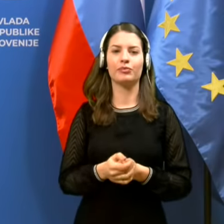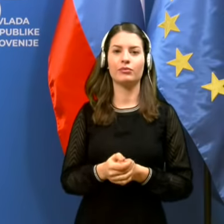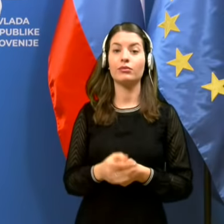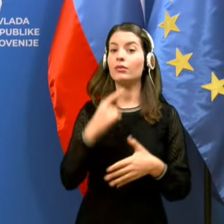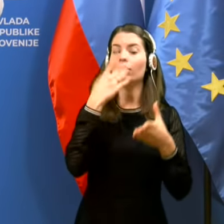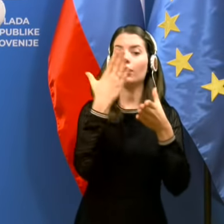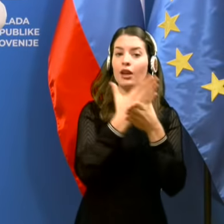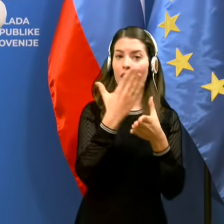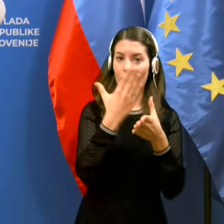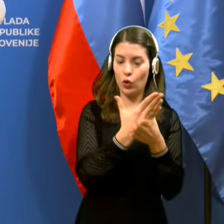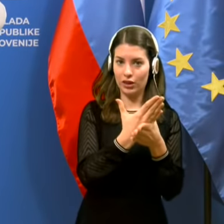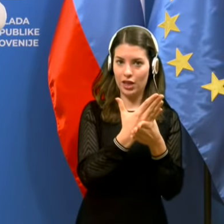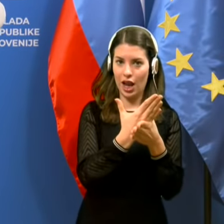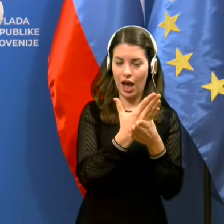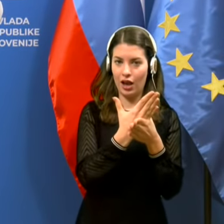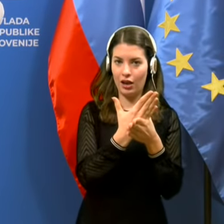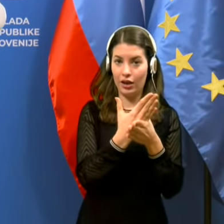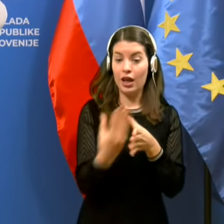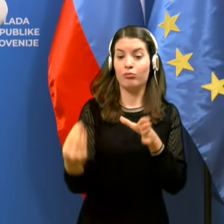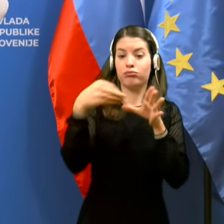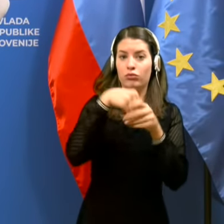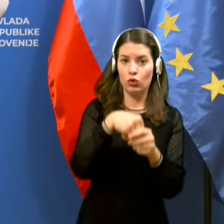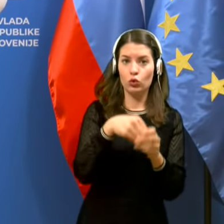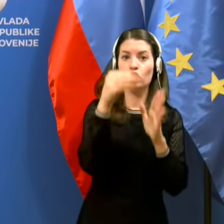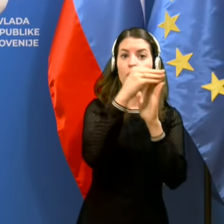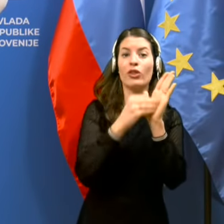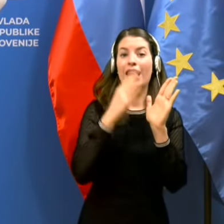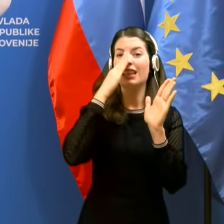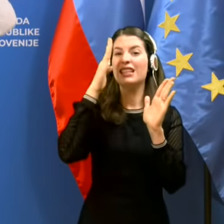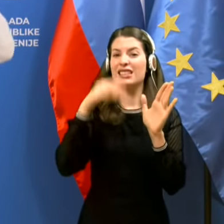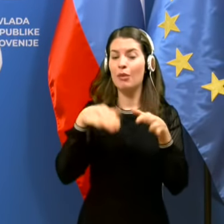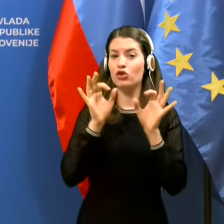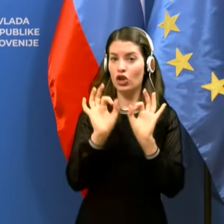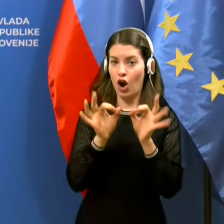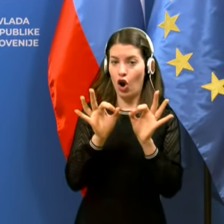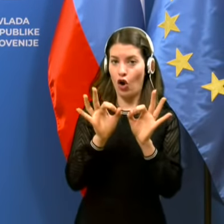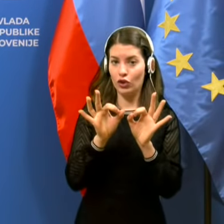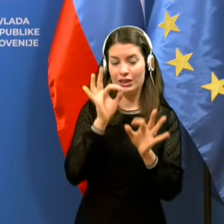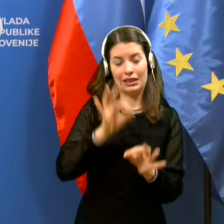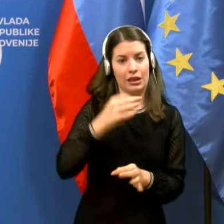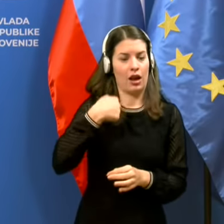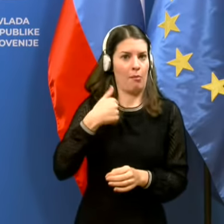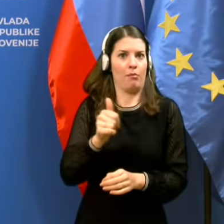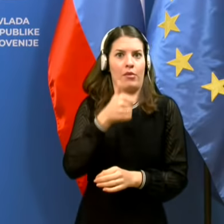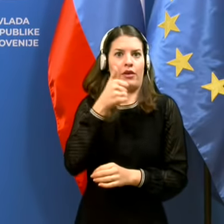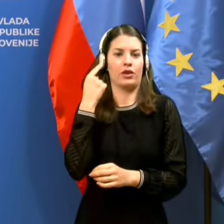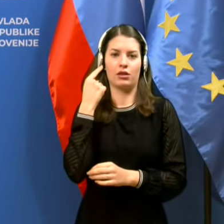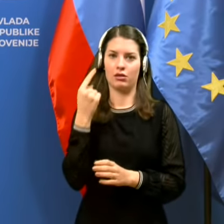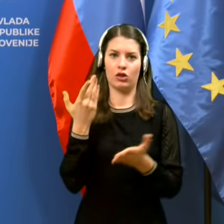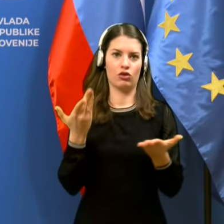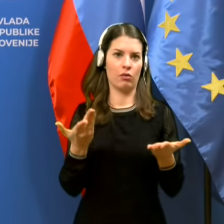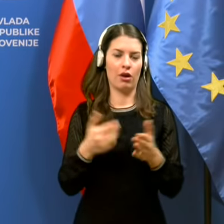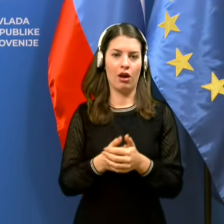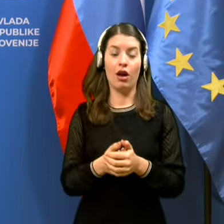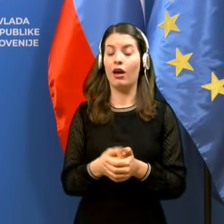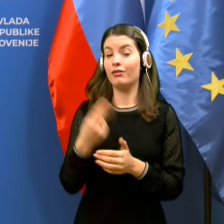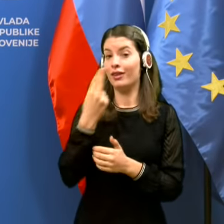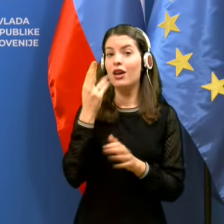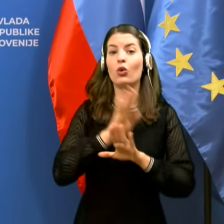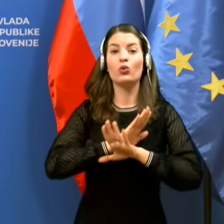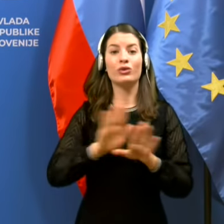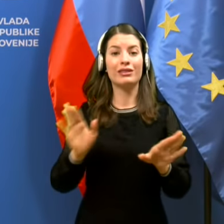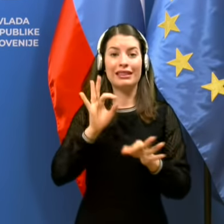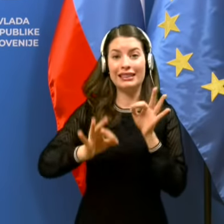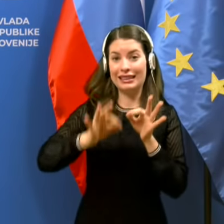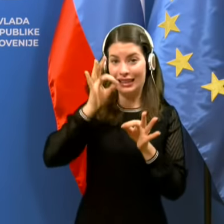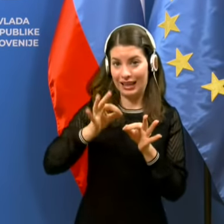Navodila o vnosu slabšek kakovostnega testa. To prvič slišim, vsekakor vsi testi, ki